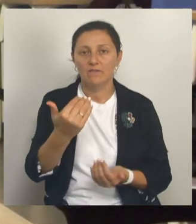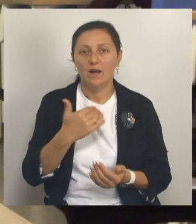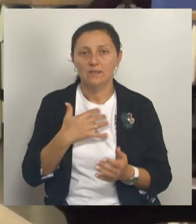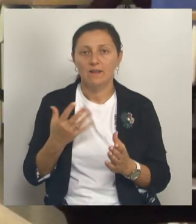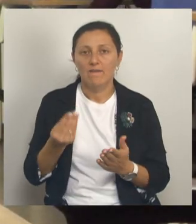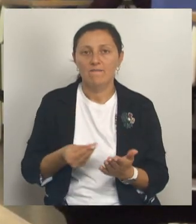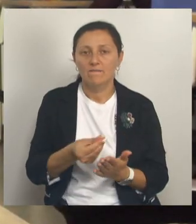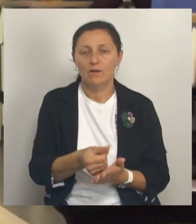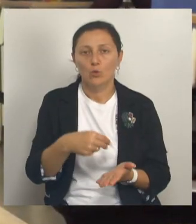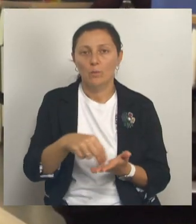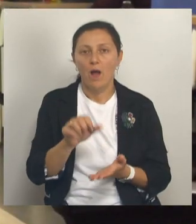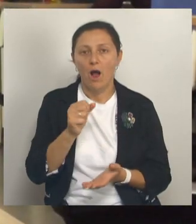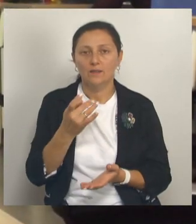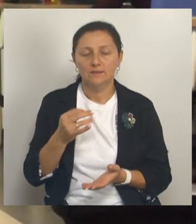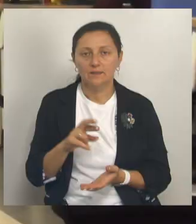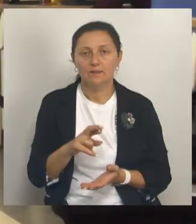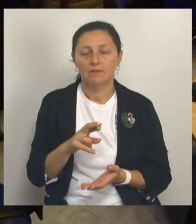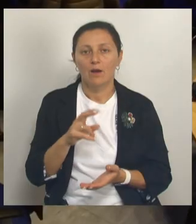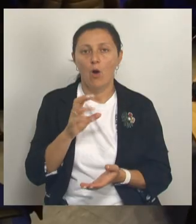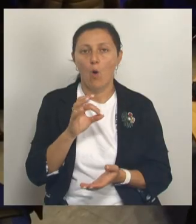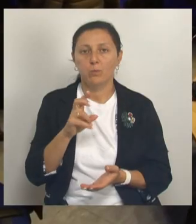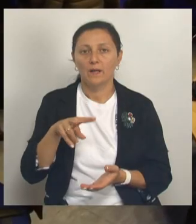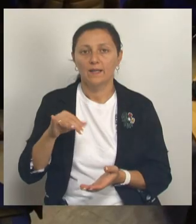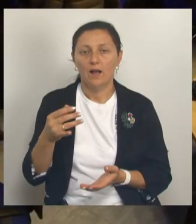Белгородская область